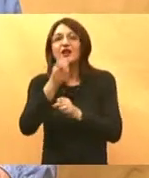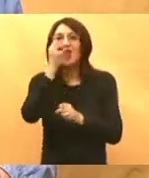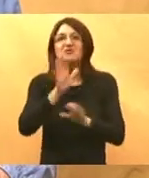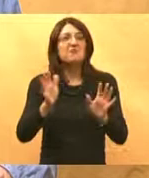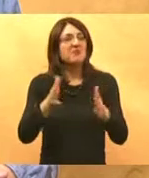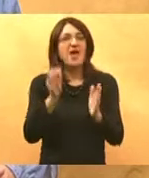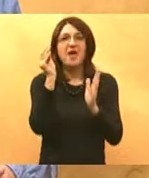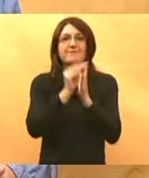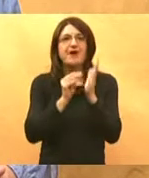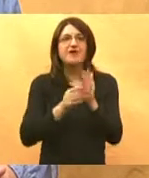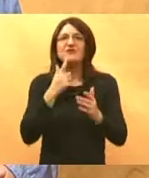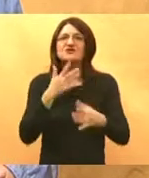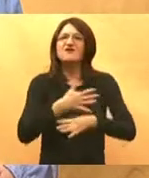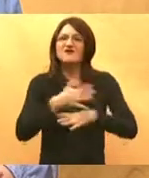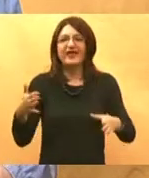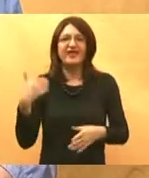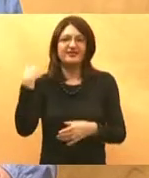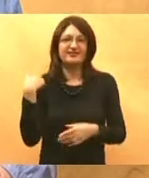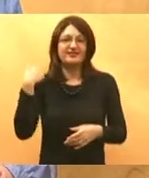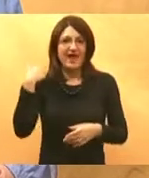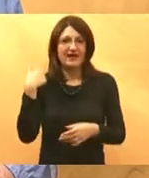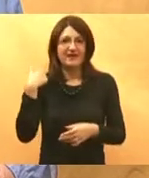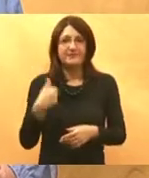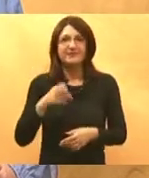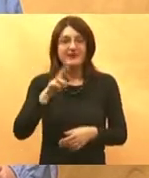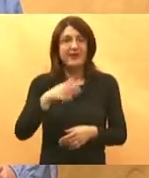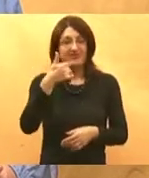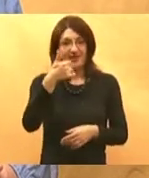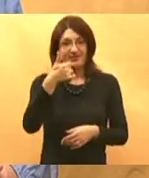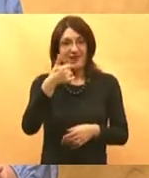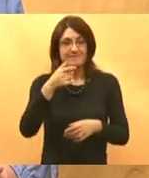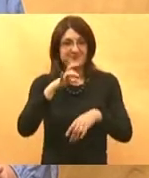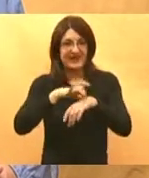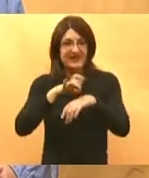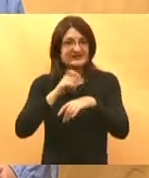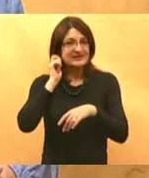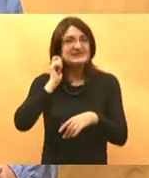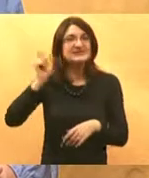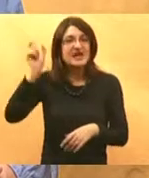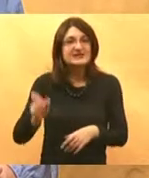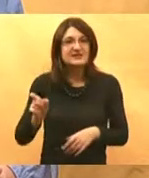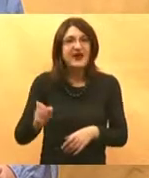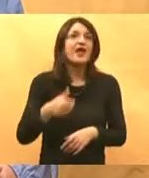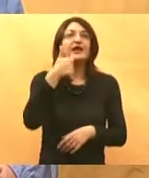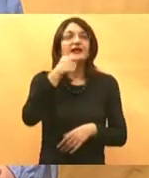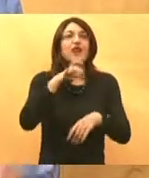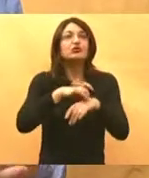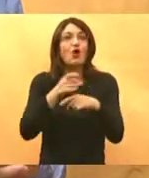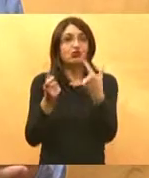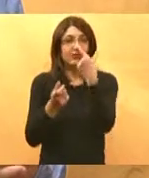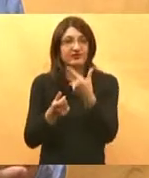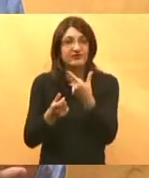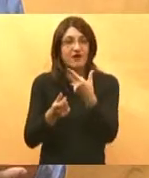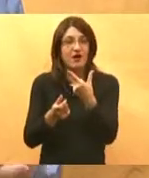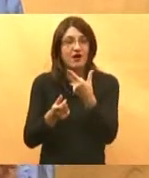dalje unatoč u objećanjima opterečeni. Mi imamo timove od jedne sestre i jednog doktora. Po cijeloj Evropi standard vam je